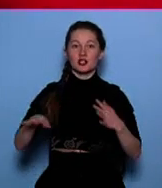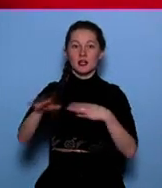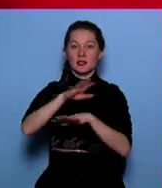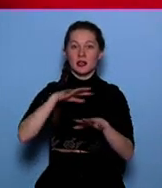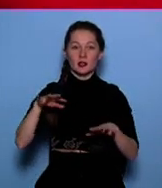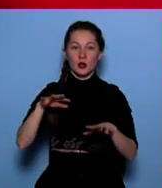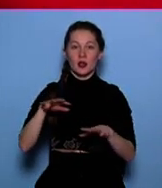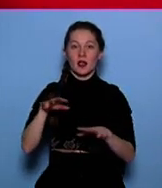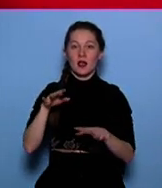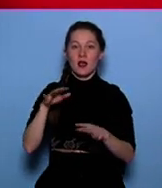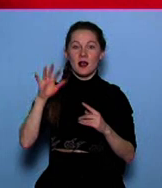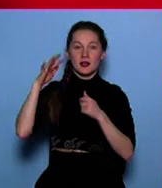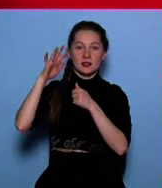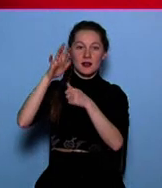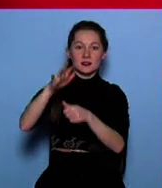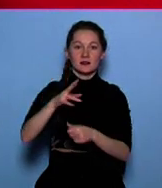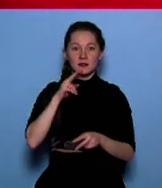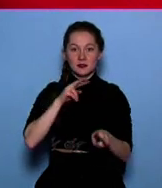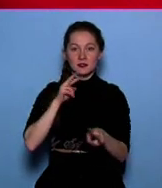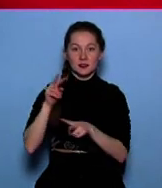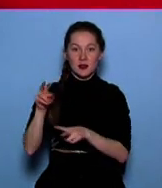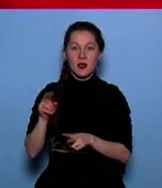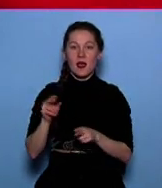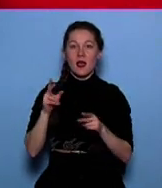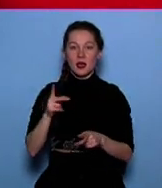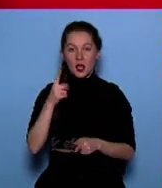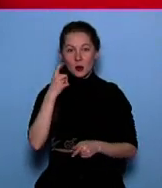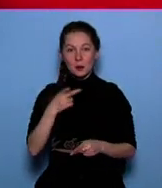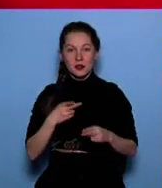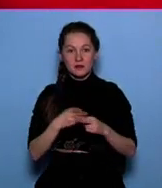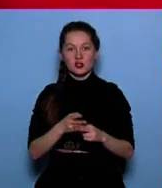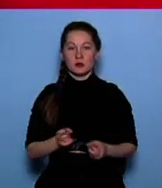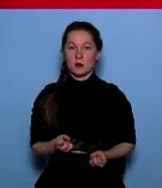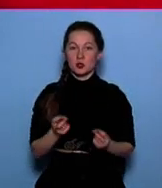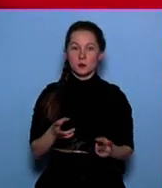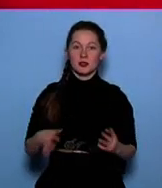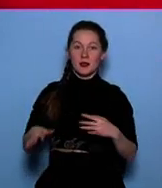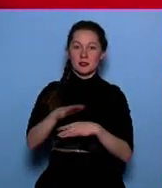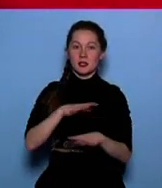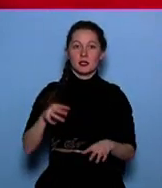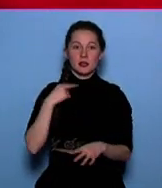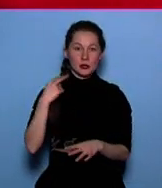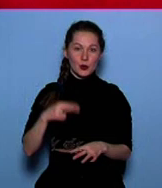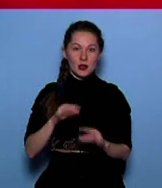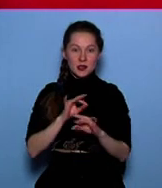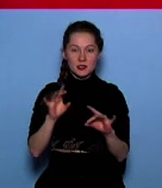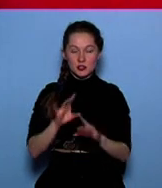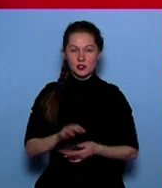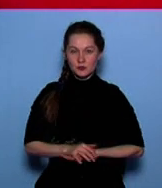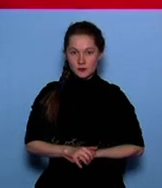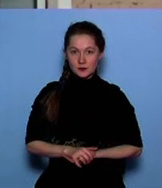беспилотных летательных аппаратов. Как предотвращают преступления на территории мест заключения, расскажет Александр Демидов.